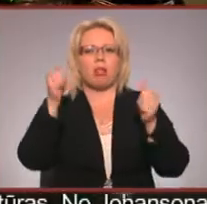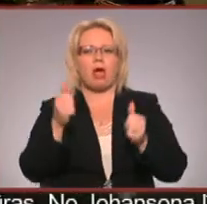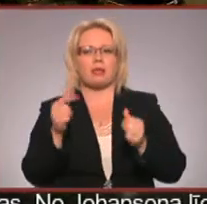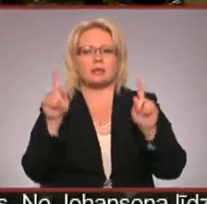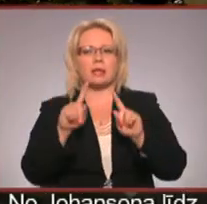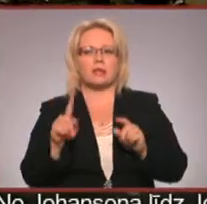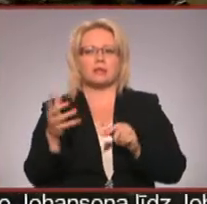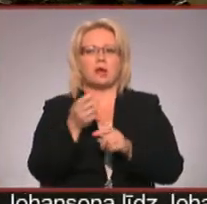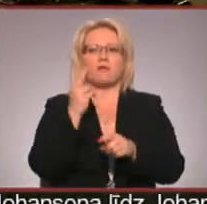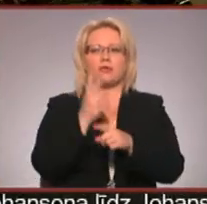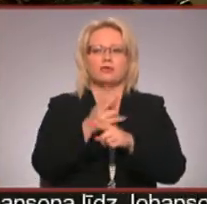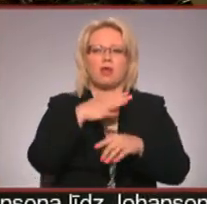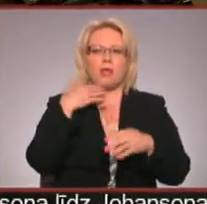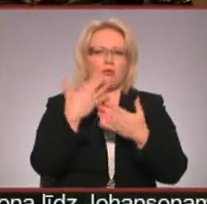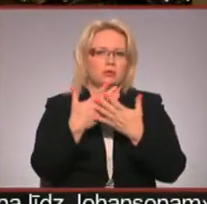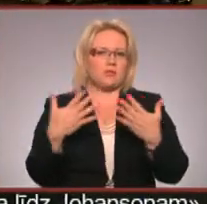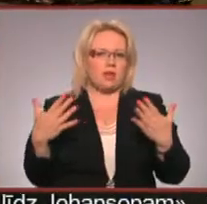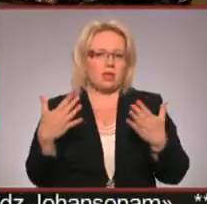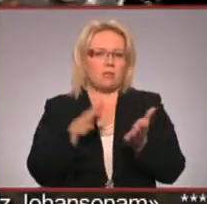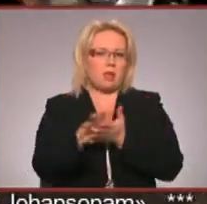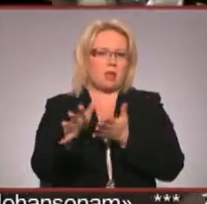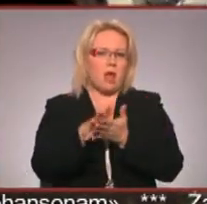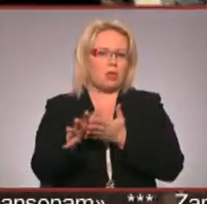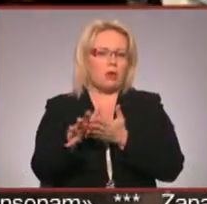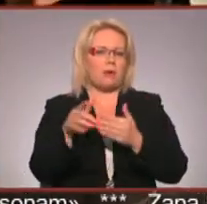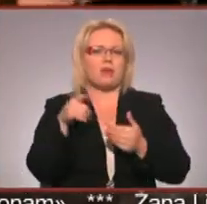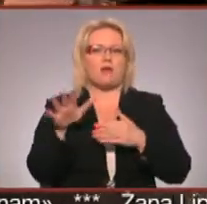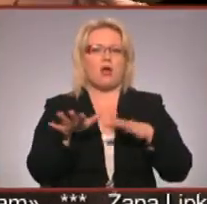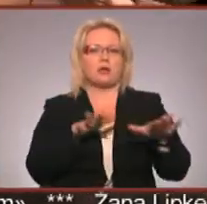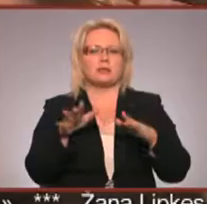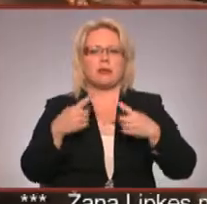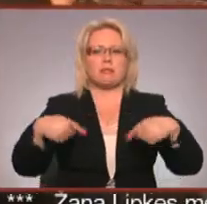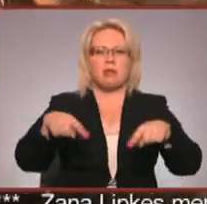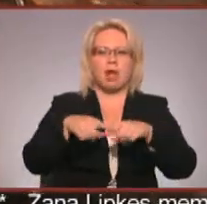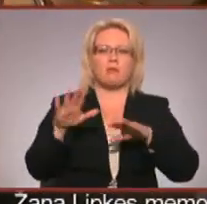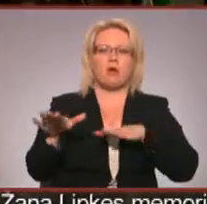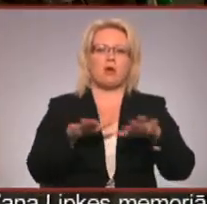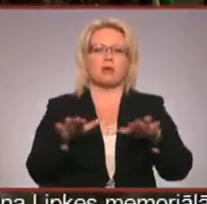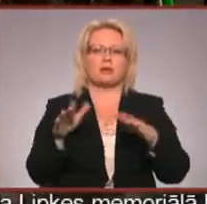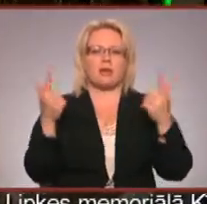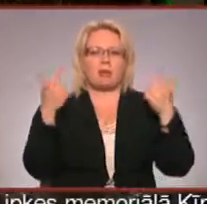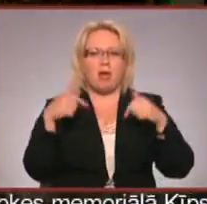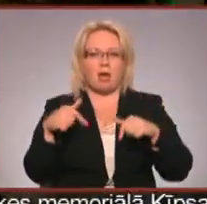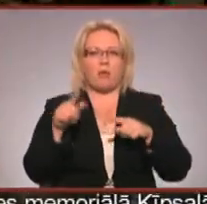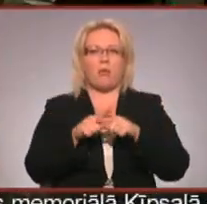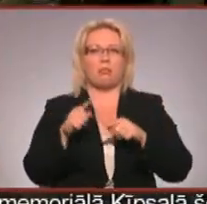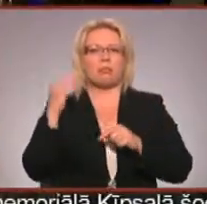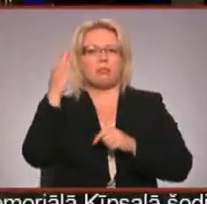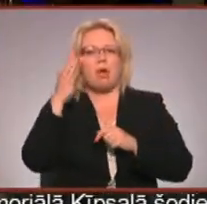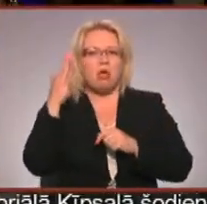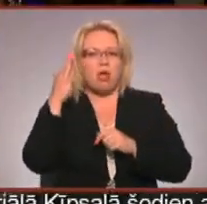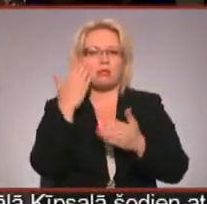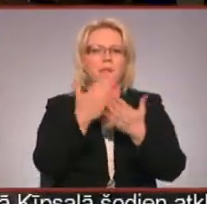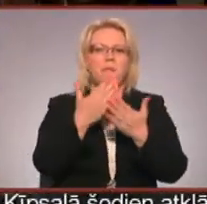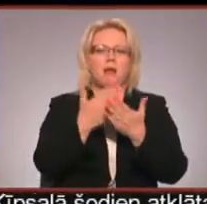funkcionālu, daudzveidīgu pielietojumu. Te var organizēt telpu, var organizēt laiku un tēlaini var